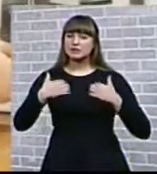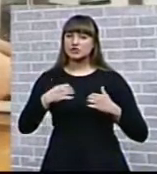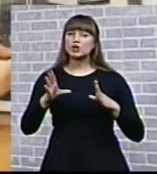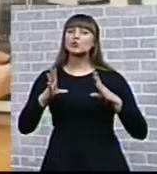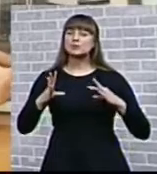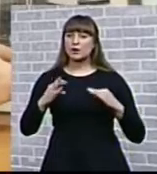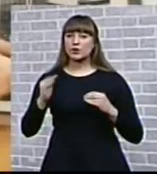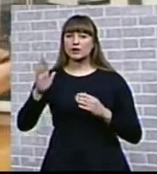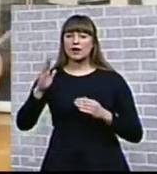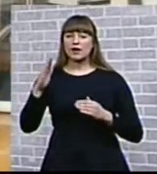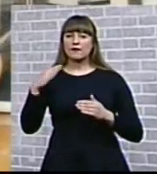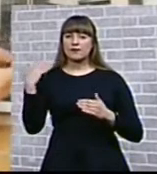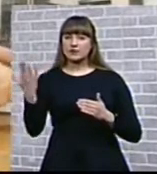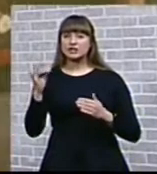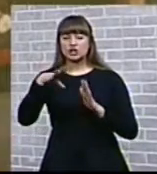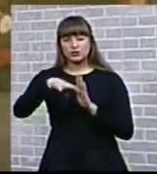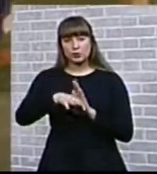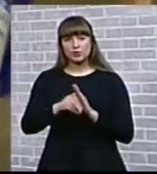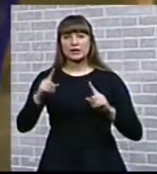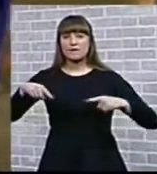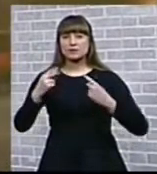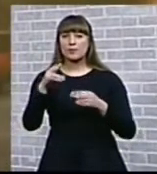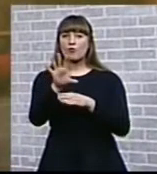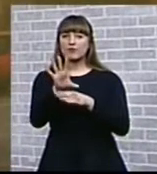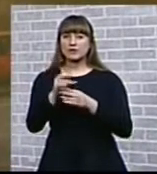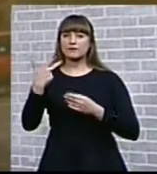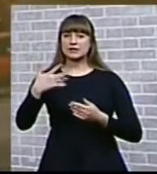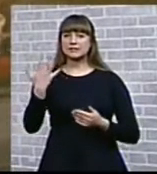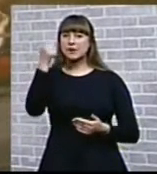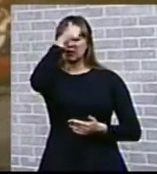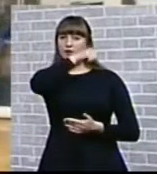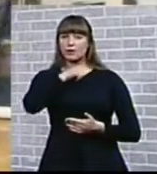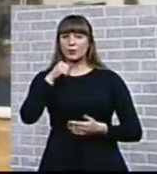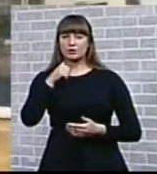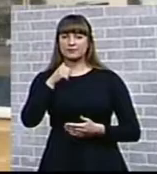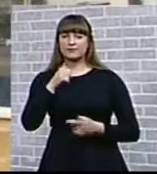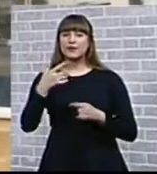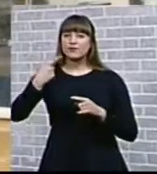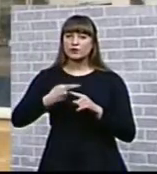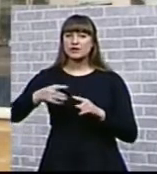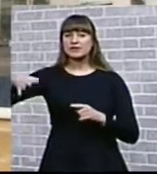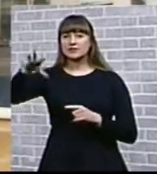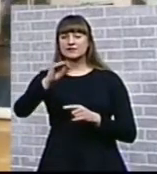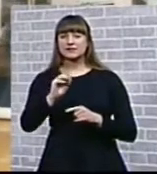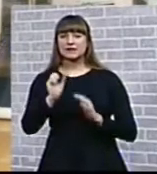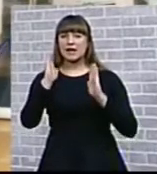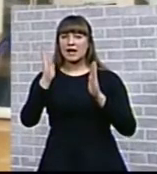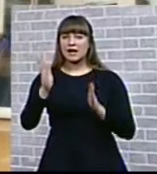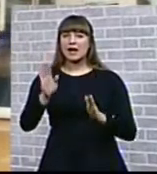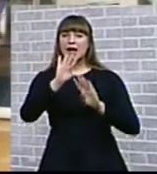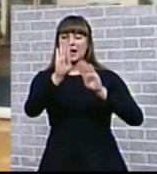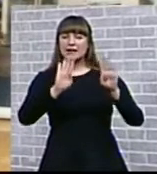успокоить. Внешний и внутренний театр восстанавливают по фотографиям 1935 года. Вот эти все галереи сегодня